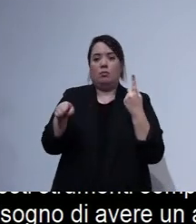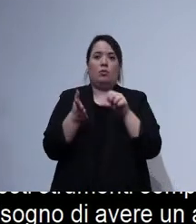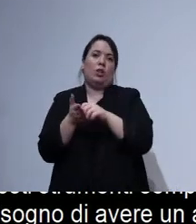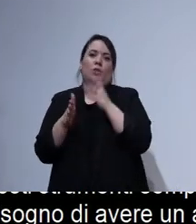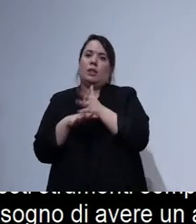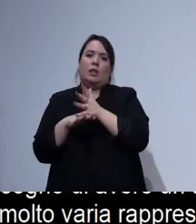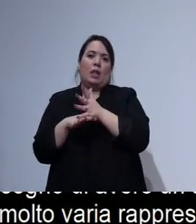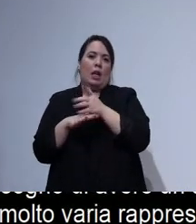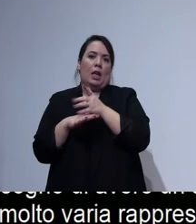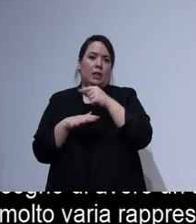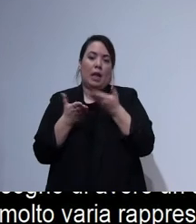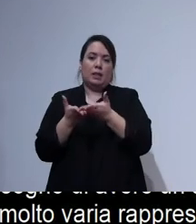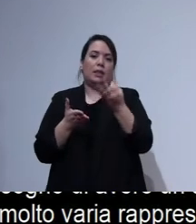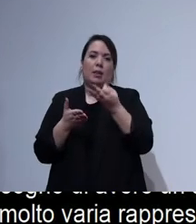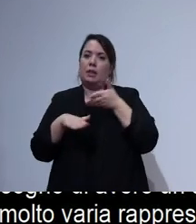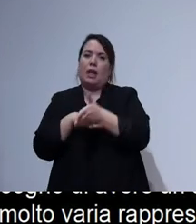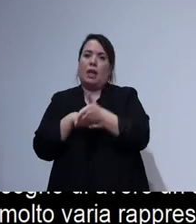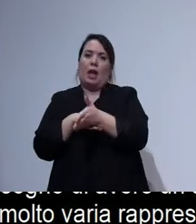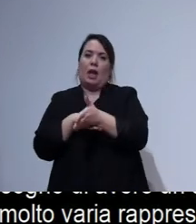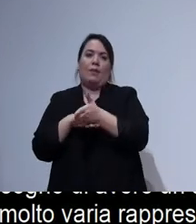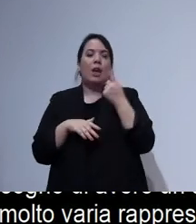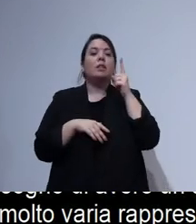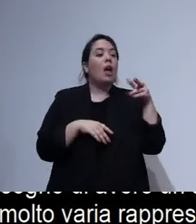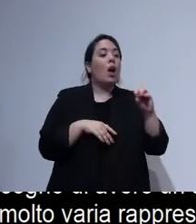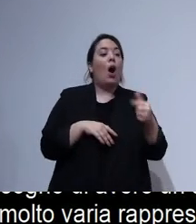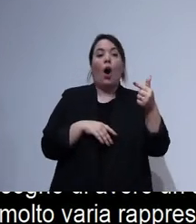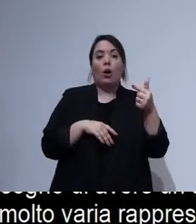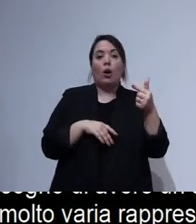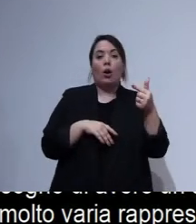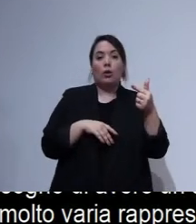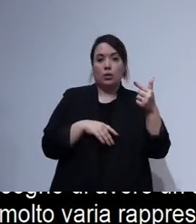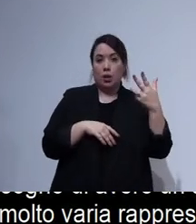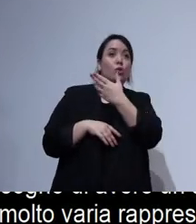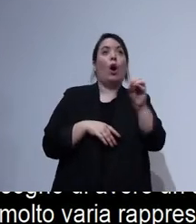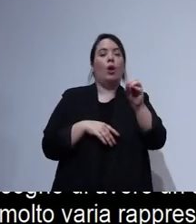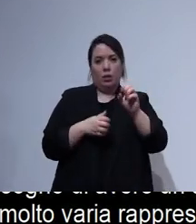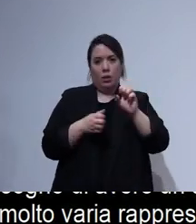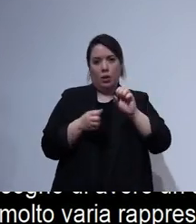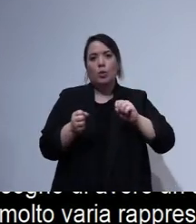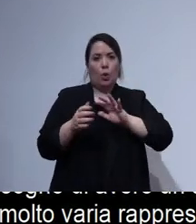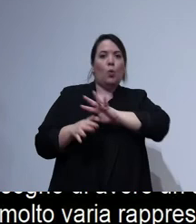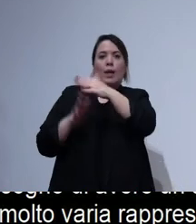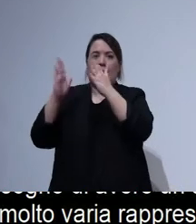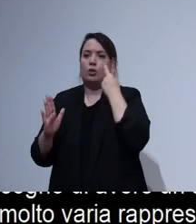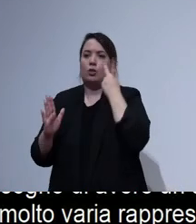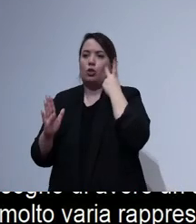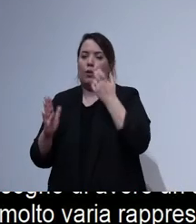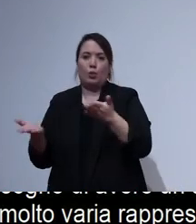interviene se l'host non è disponibile c'è chi aiuta a trovare un alloggio alternativo ora anche lì